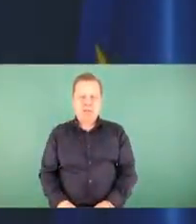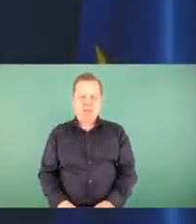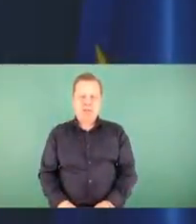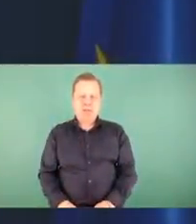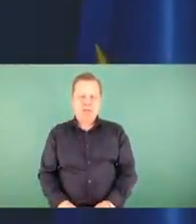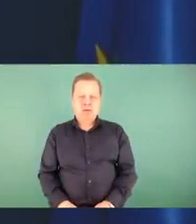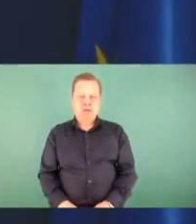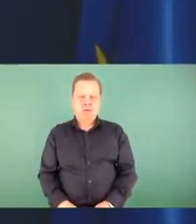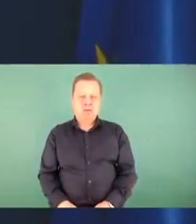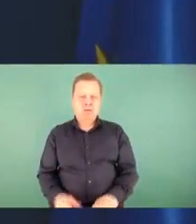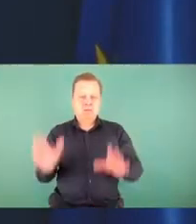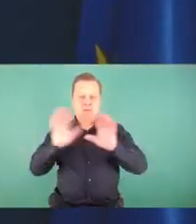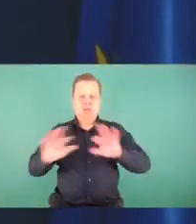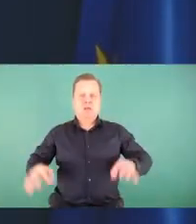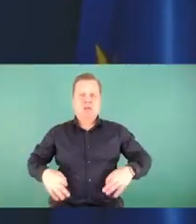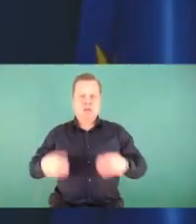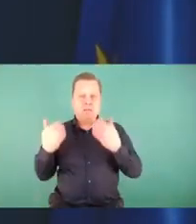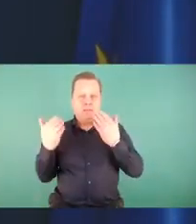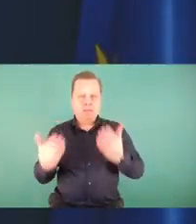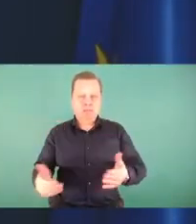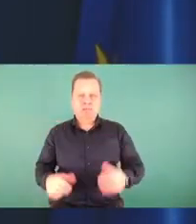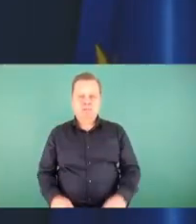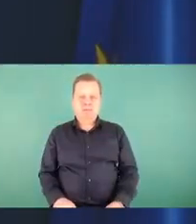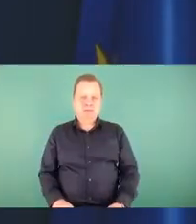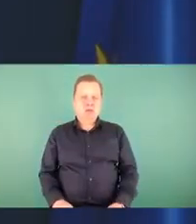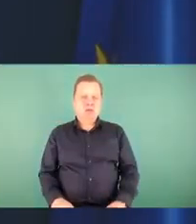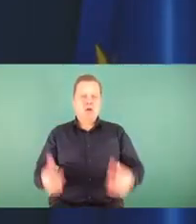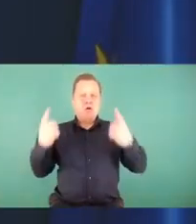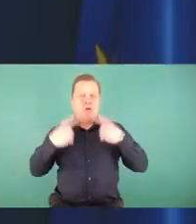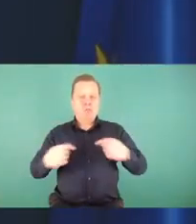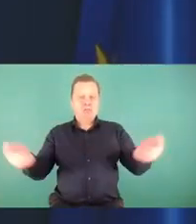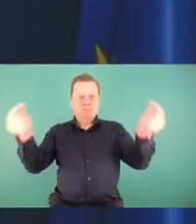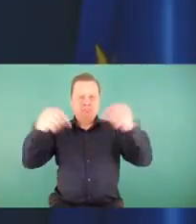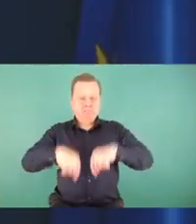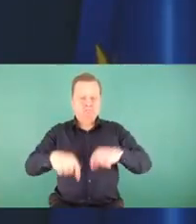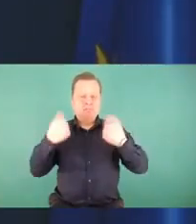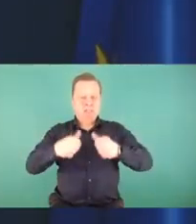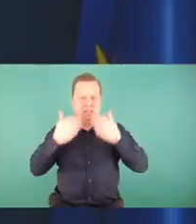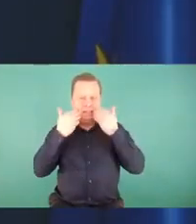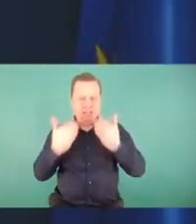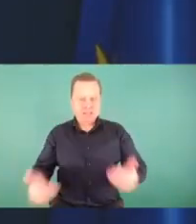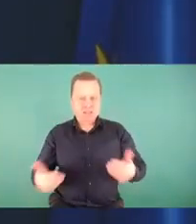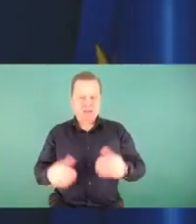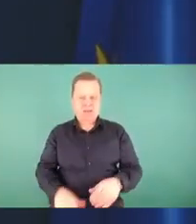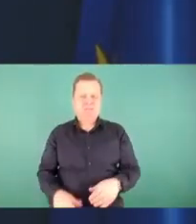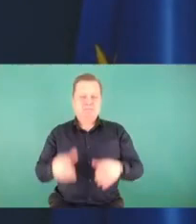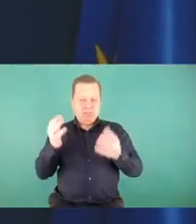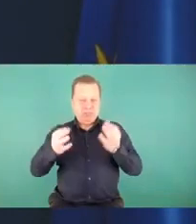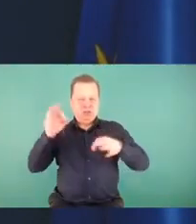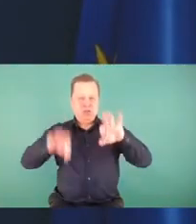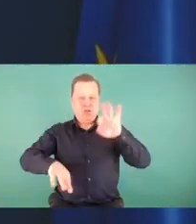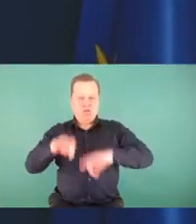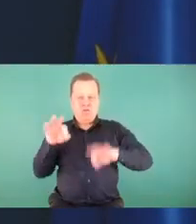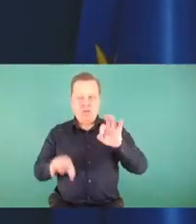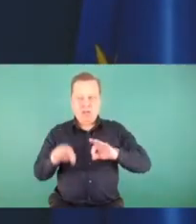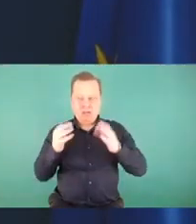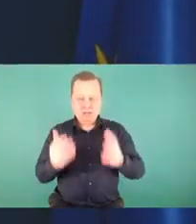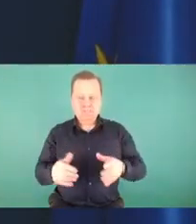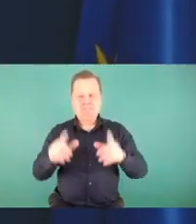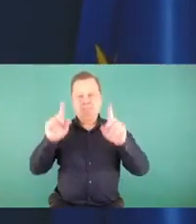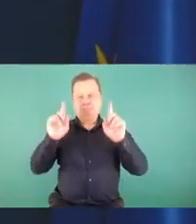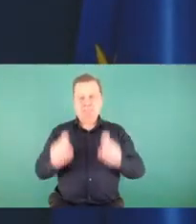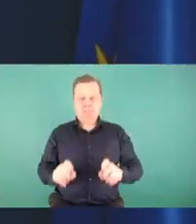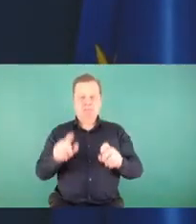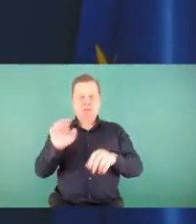Szanowni Państwo, bardzo dziękuję za Państwa obecność podczas dzisiejszej konferencji. Rozpoczynając projekt